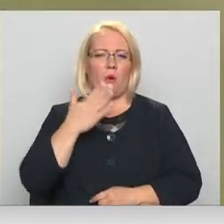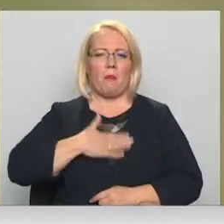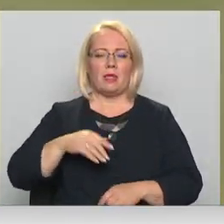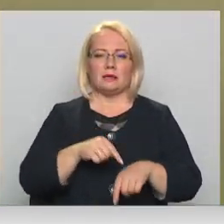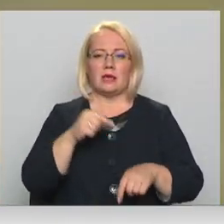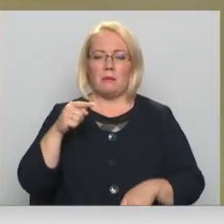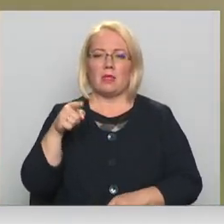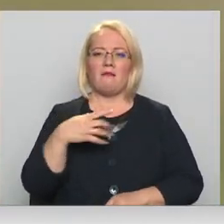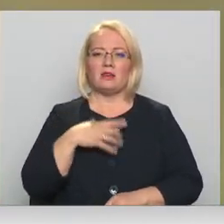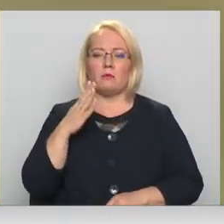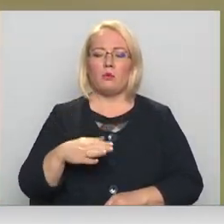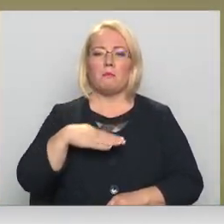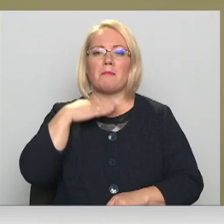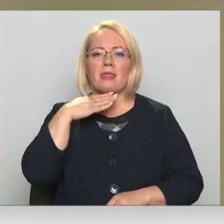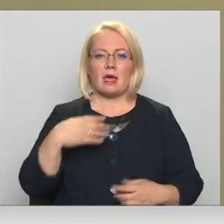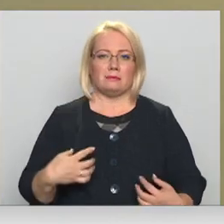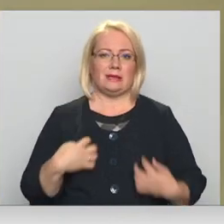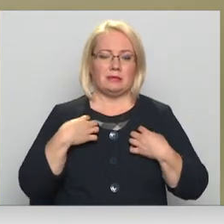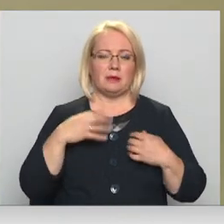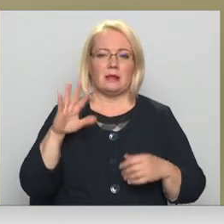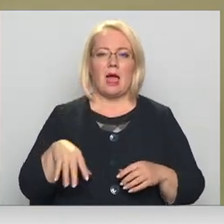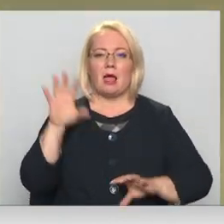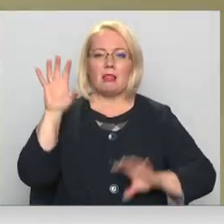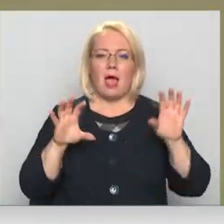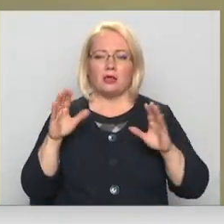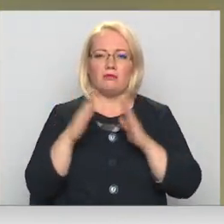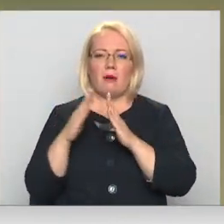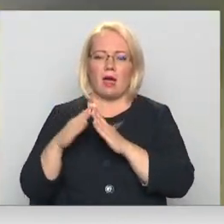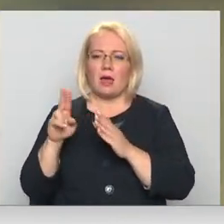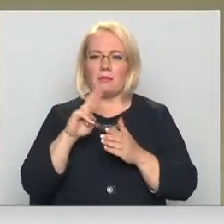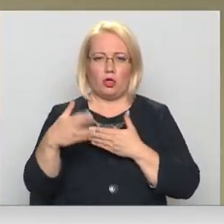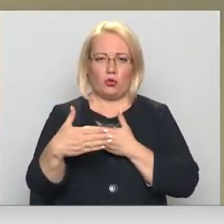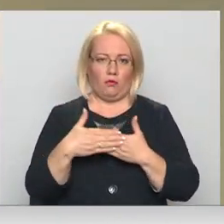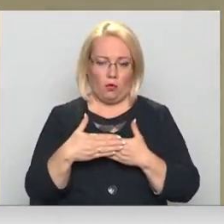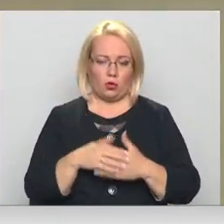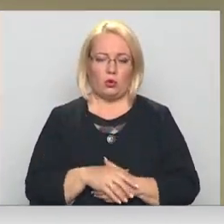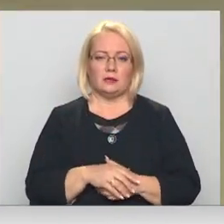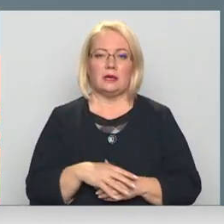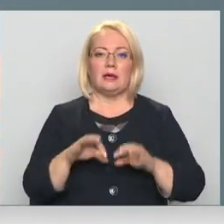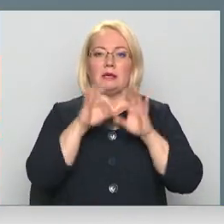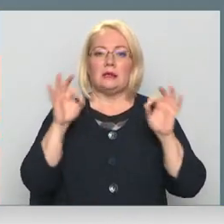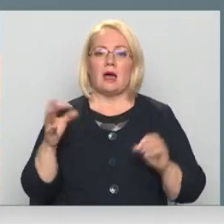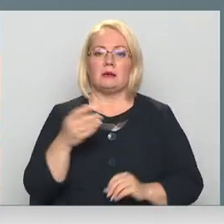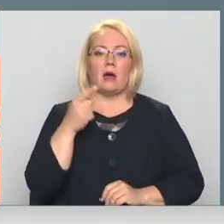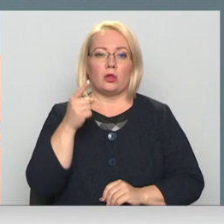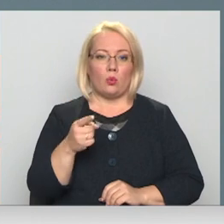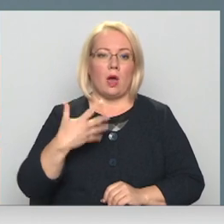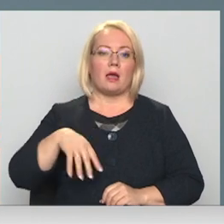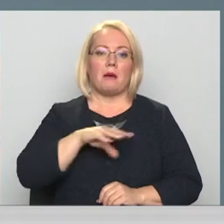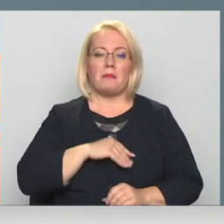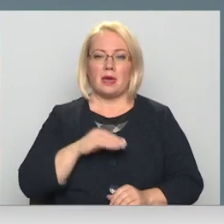radīt pietiekami lieli izbīli, lai lāči viensētām vairs netuvotos. Sāksim ar to, ka mēs panēģinam lāci